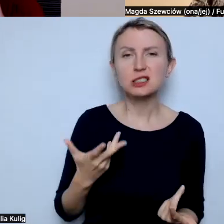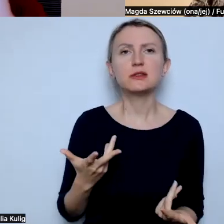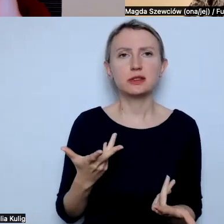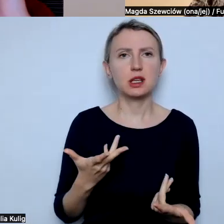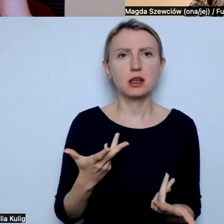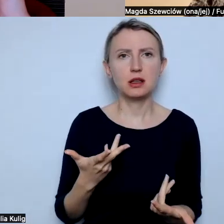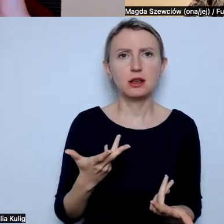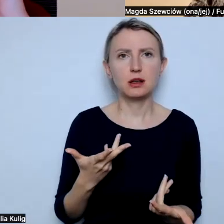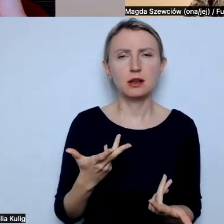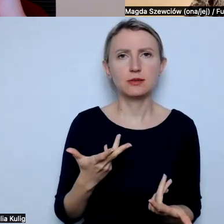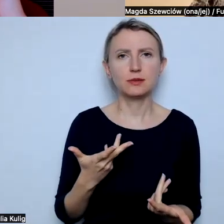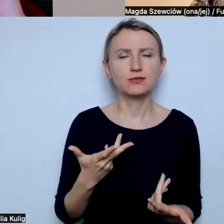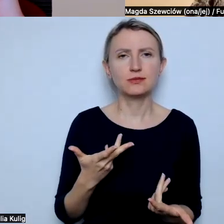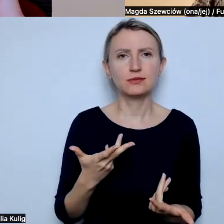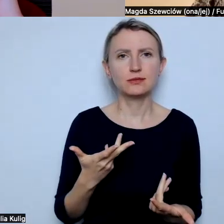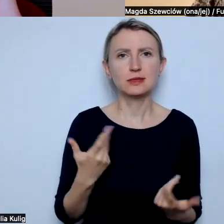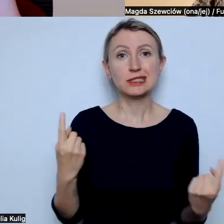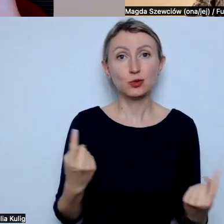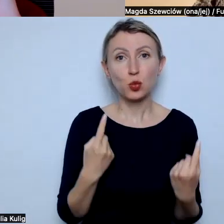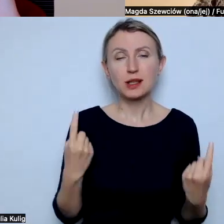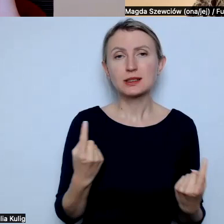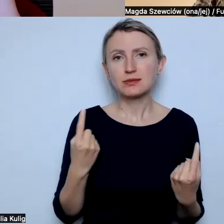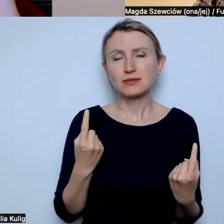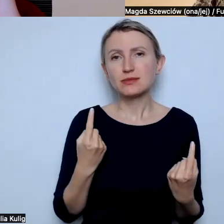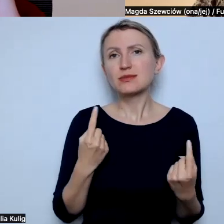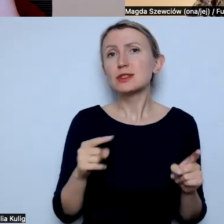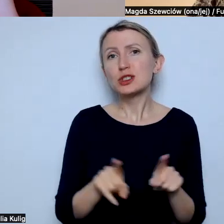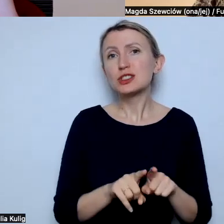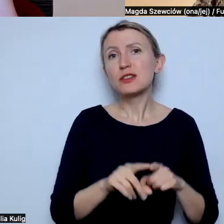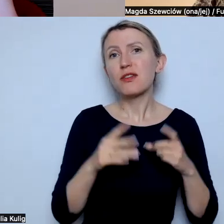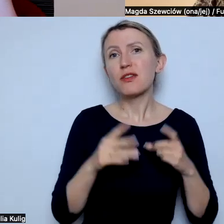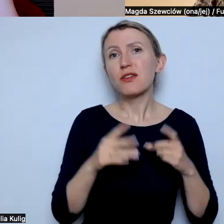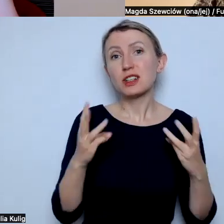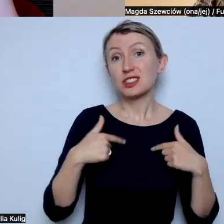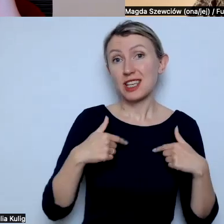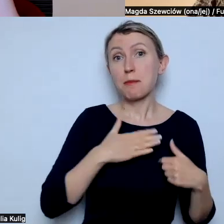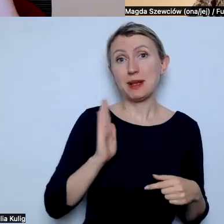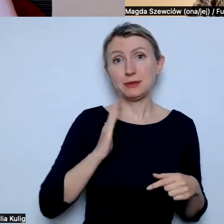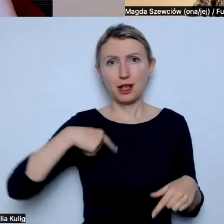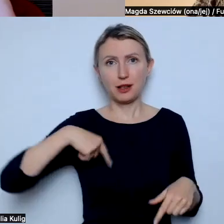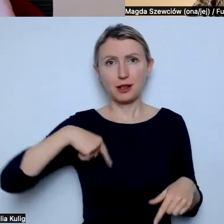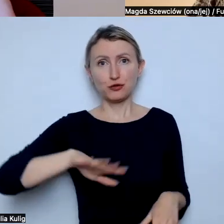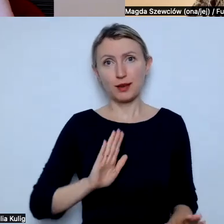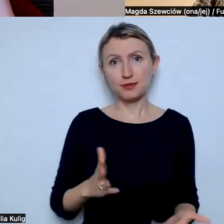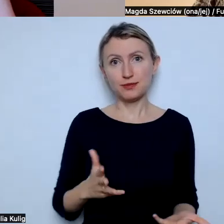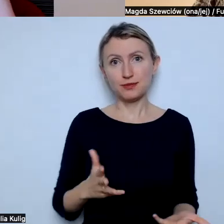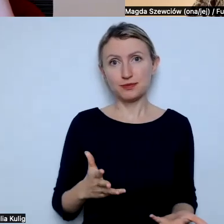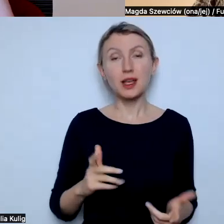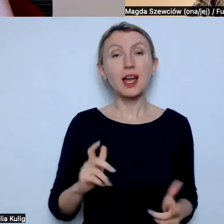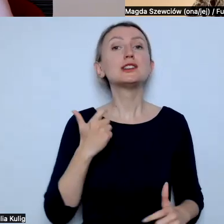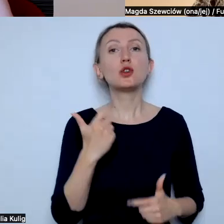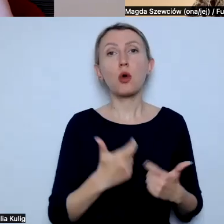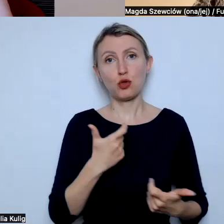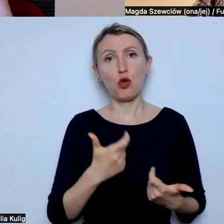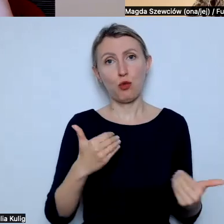sytuacji, to też jest dość istotne, czy ja jestem bezpieczna, bezpieczny. Co mogę zrobić, żeby